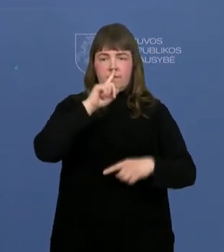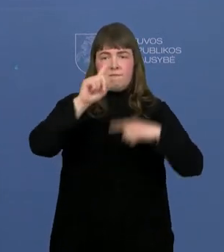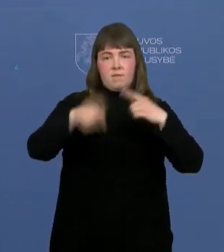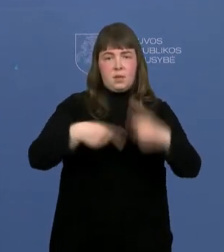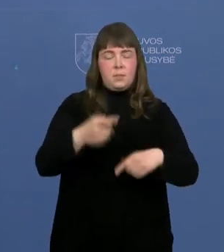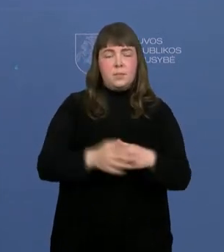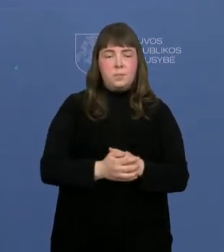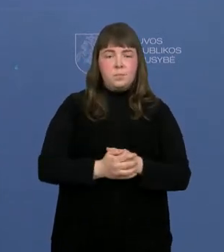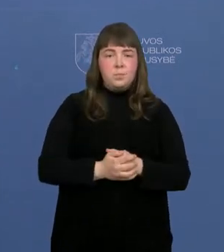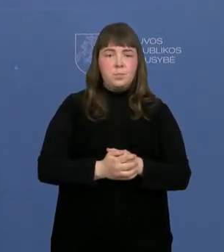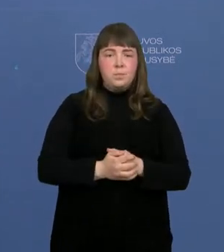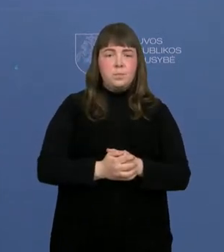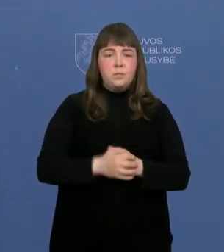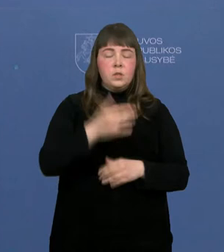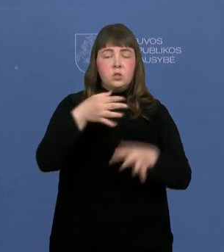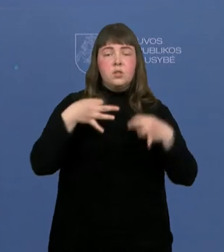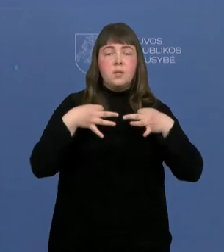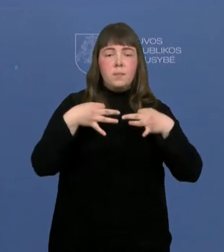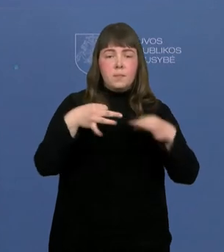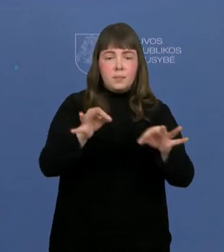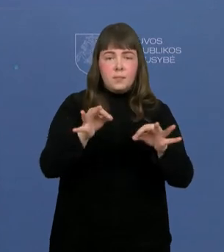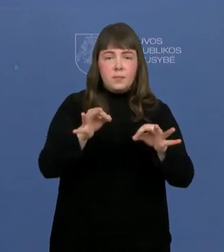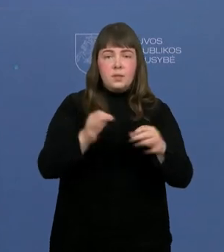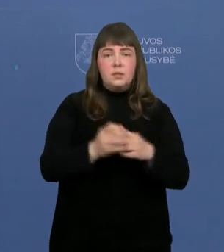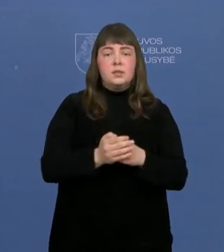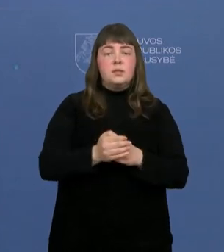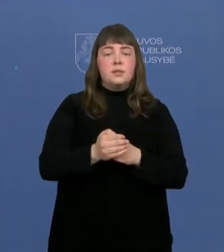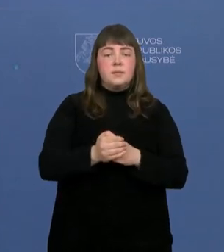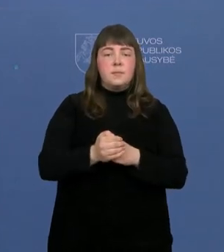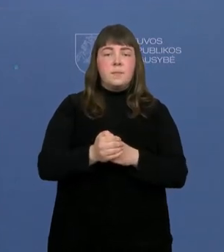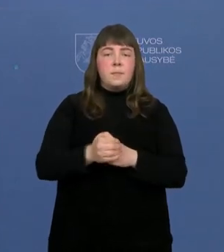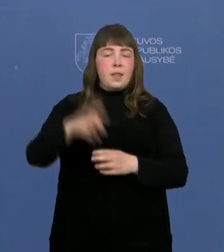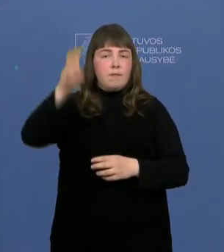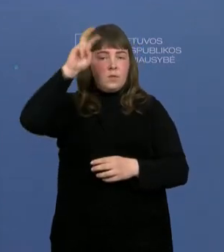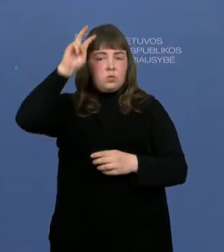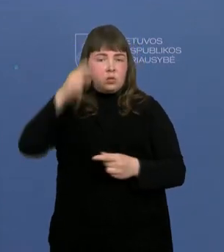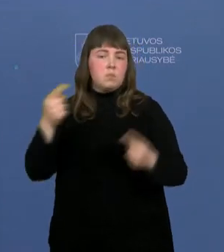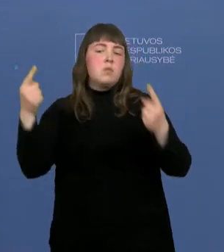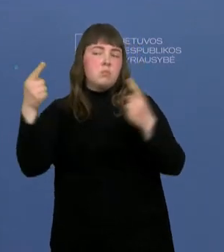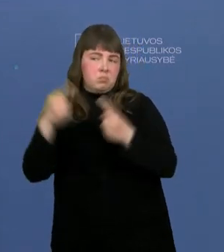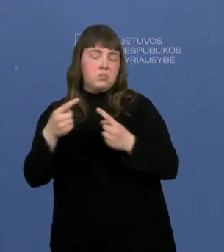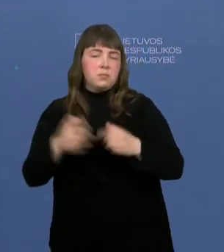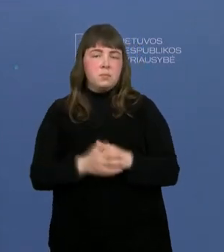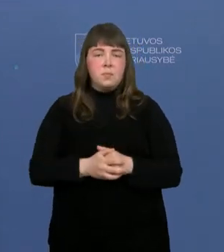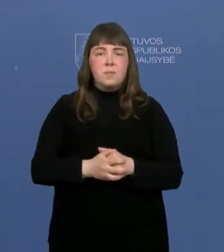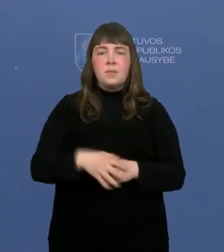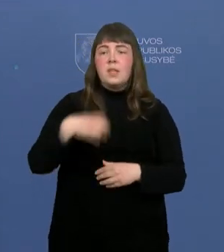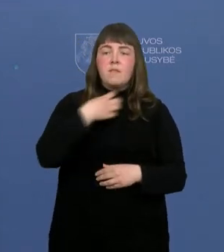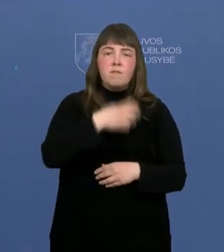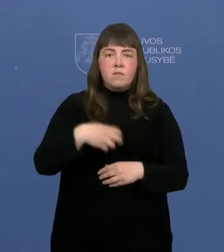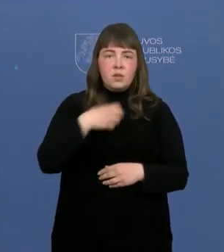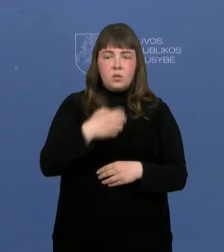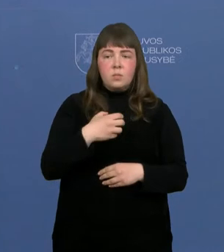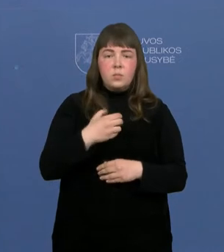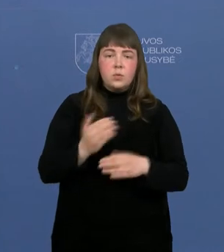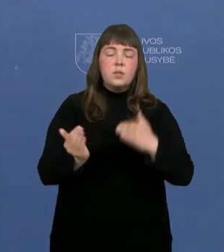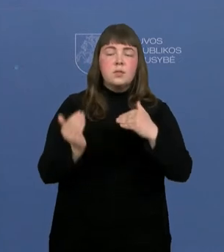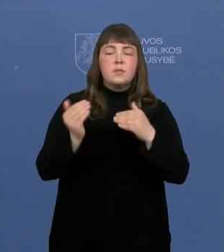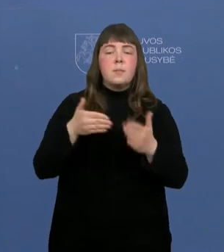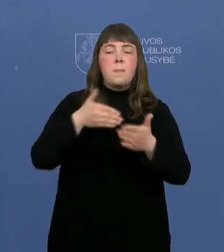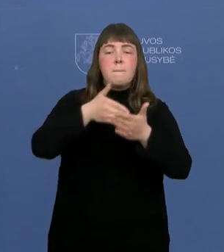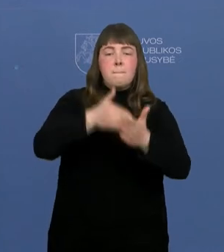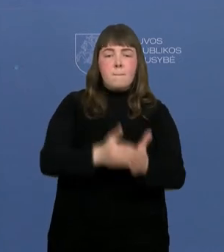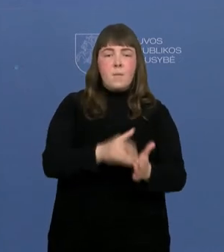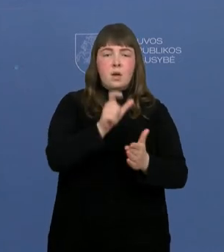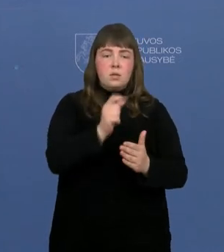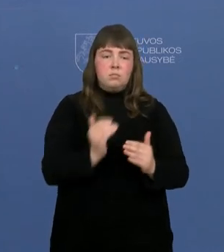Šiam siūlymui taip pat pritarė vyriausybė. Labai svarbu, kad didėja paramos dalis skiriama